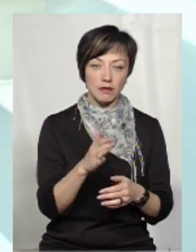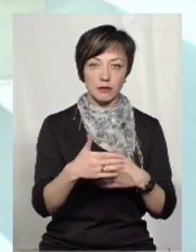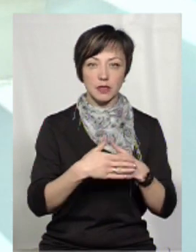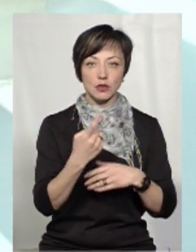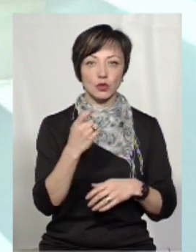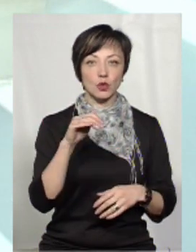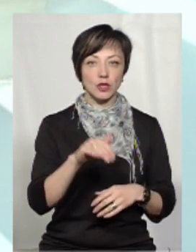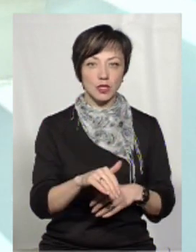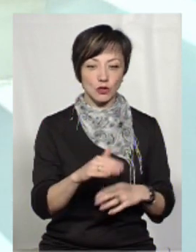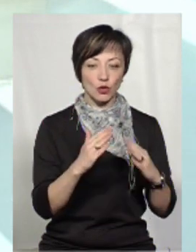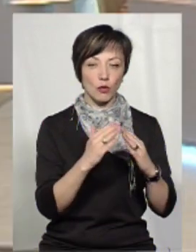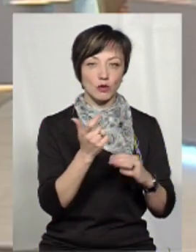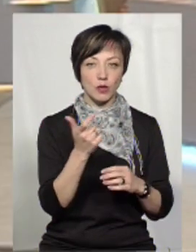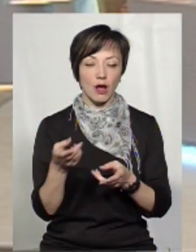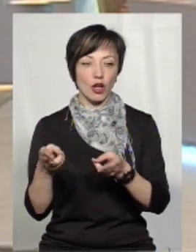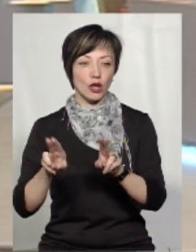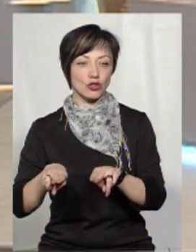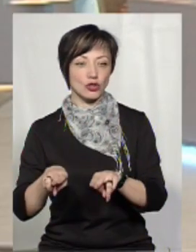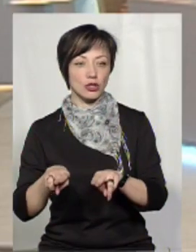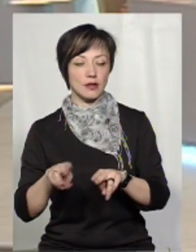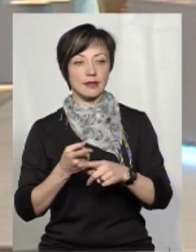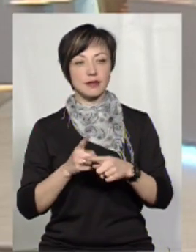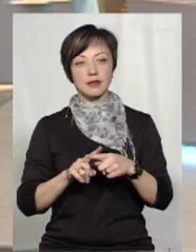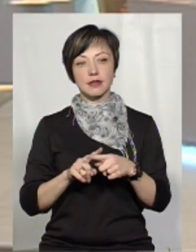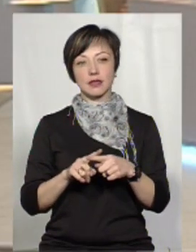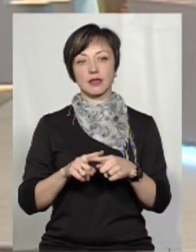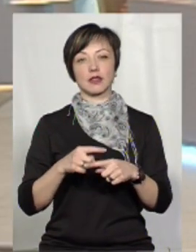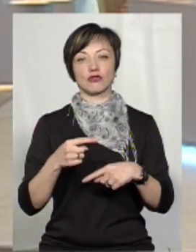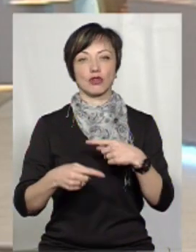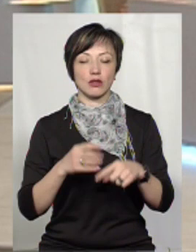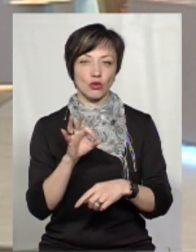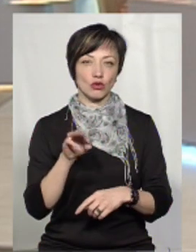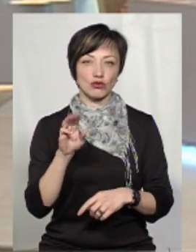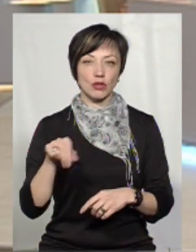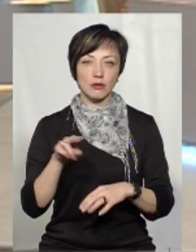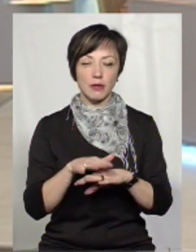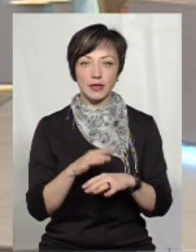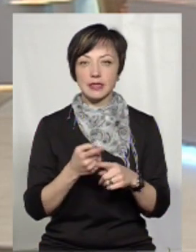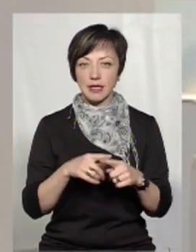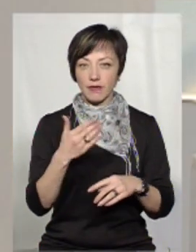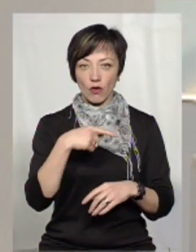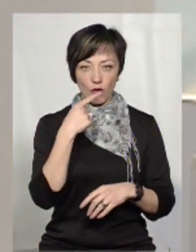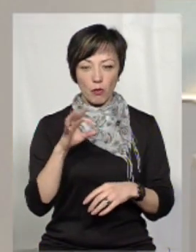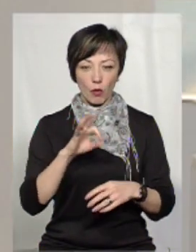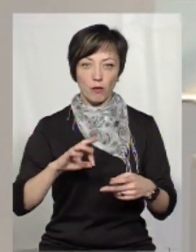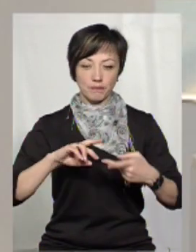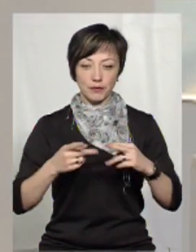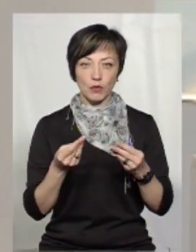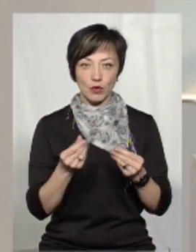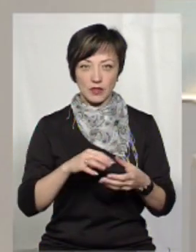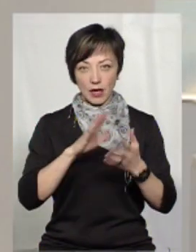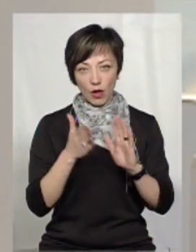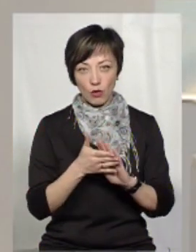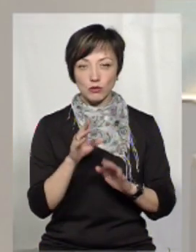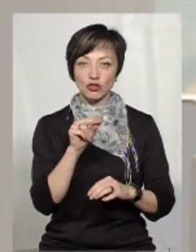близько 100 тисяч домогосподарств, але все інше йдуть через систему Ощадбанку. Це ви говорите про монетизацію загалом? Чи